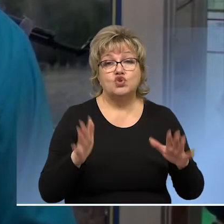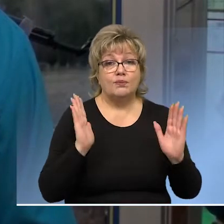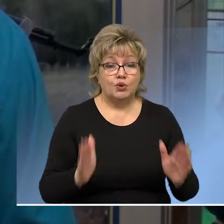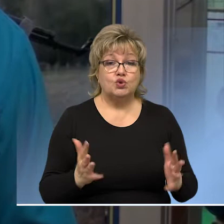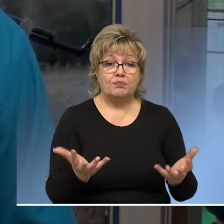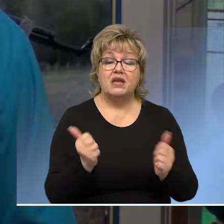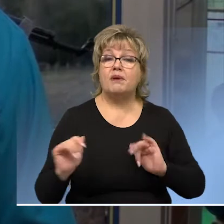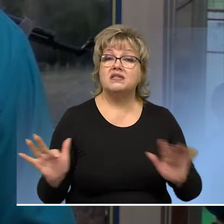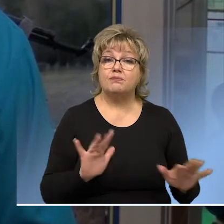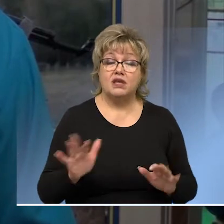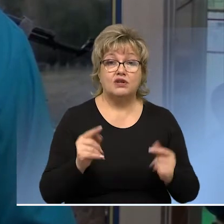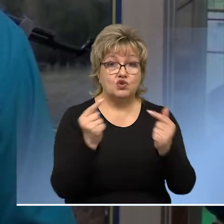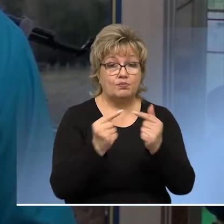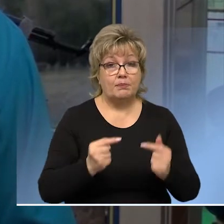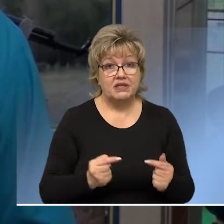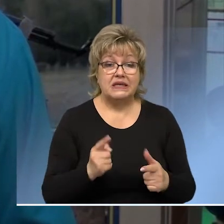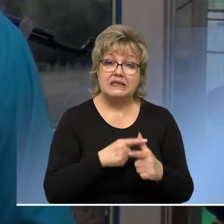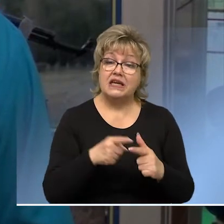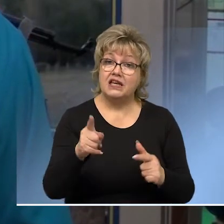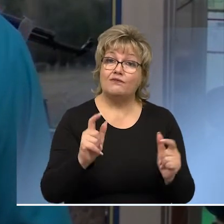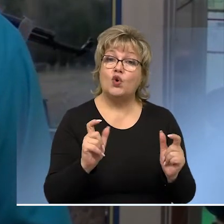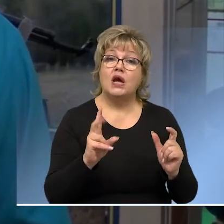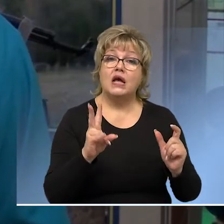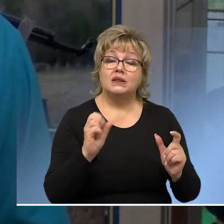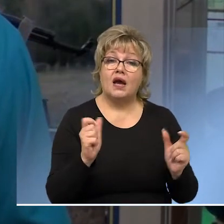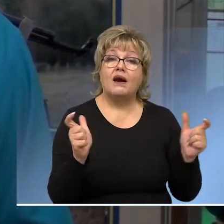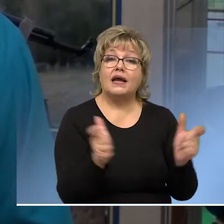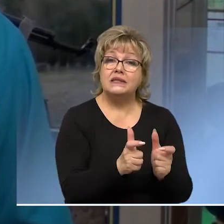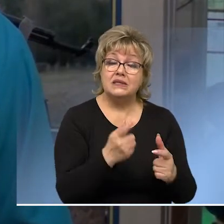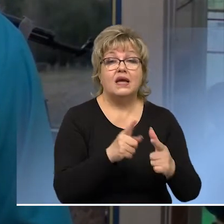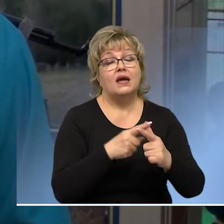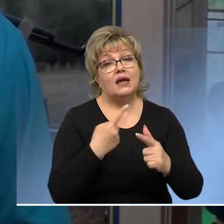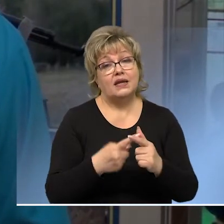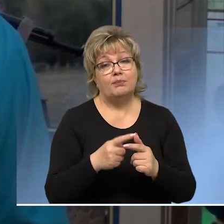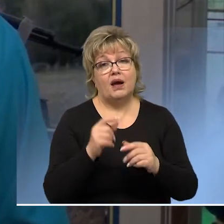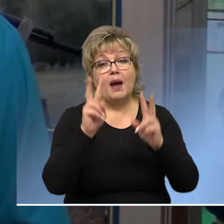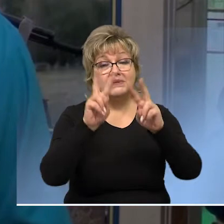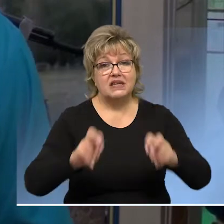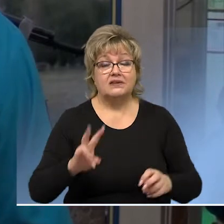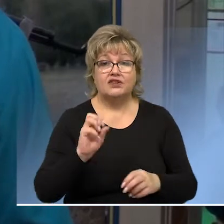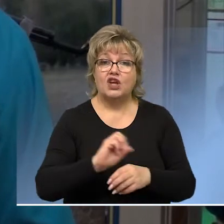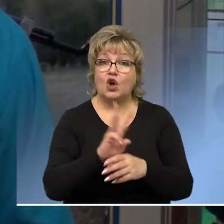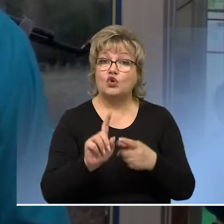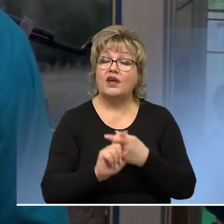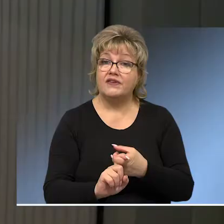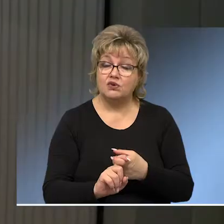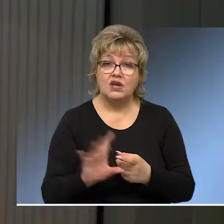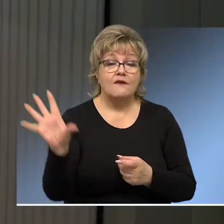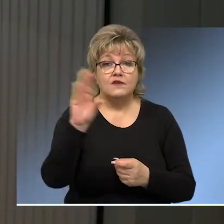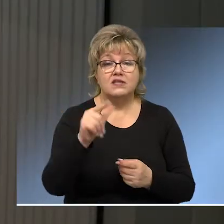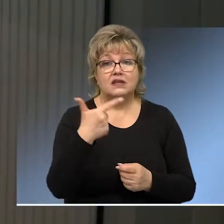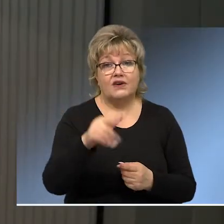принимать меры, чтобы определить его или на карантин, либо обследовать на наличие коронавируса.